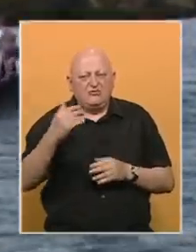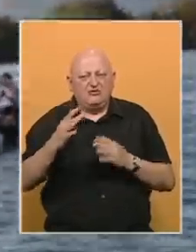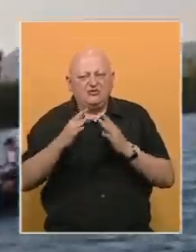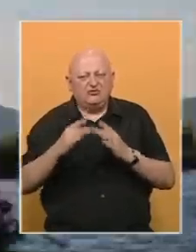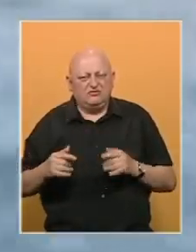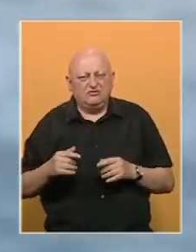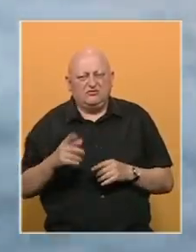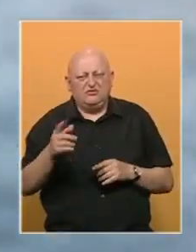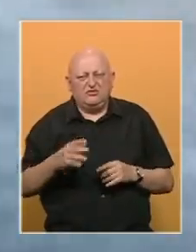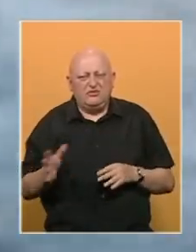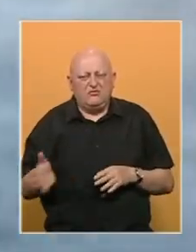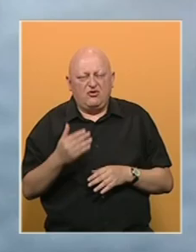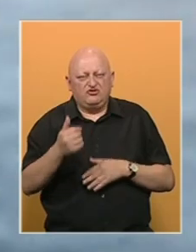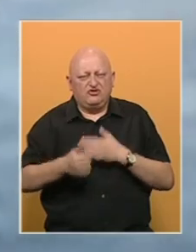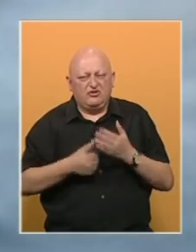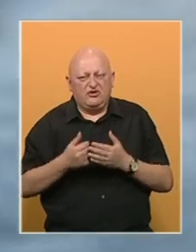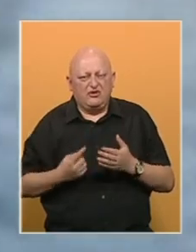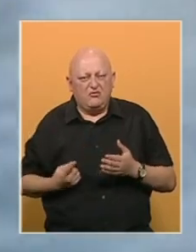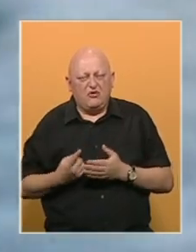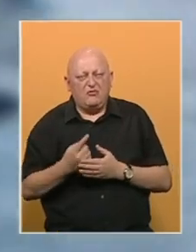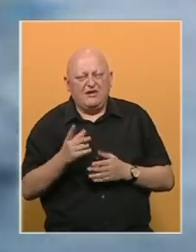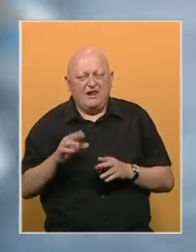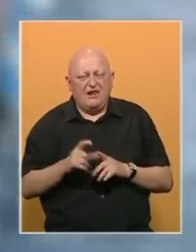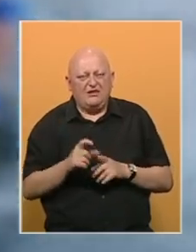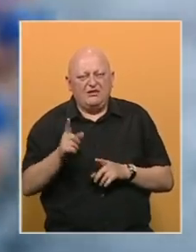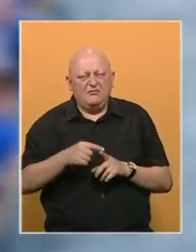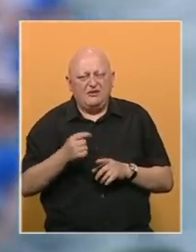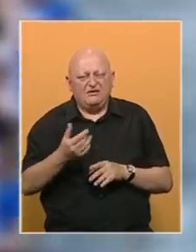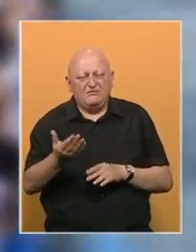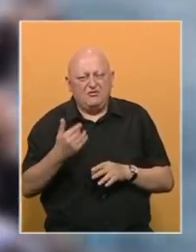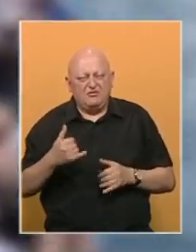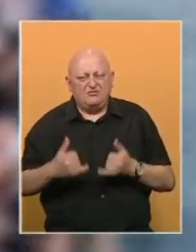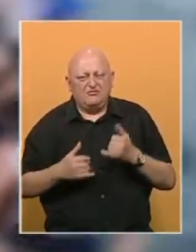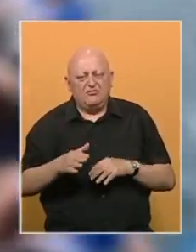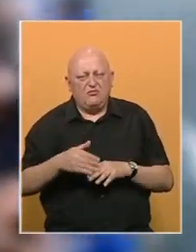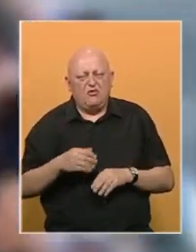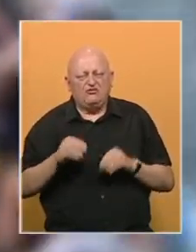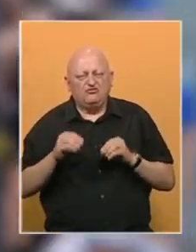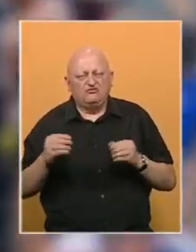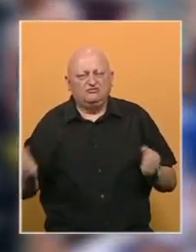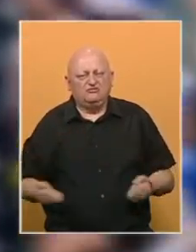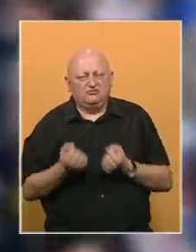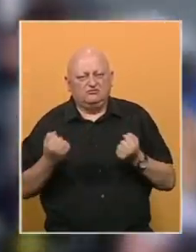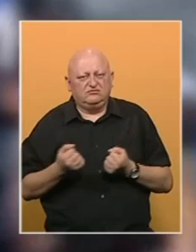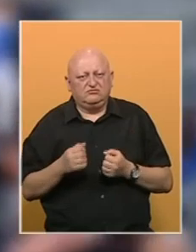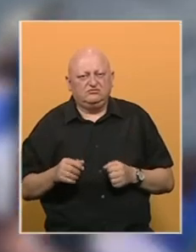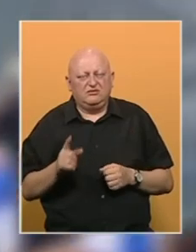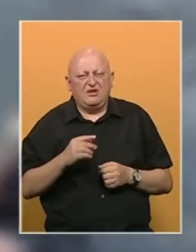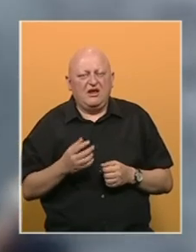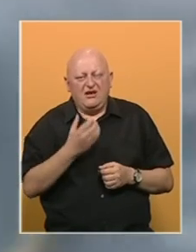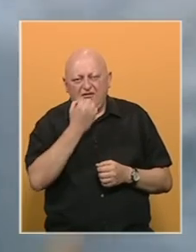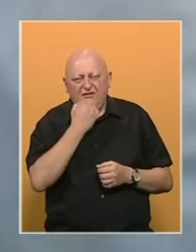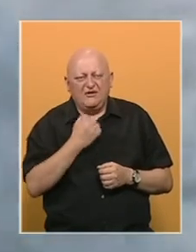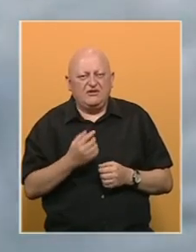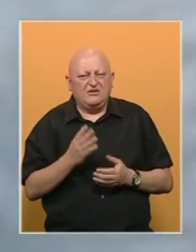vikenda. Dečkima je prošla godina bila probijanje leda. Mjeseci pol prije utrke započeli su s treninzima i to na veoma neobičan